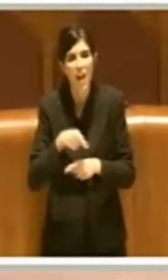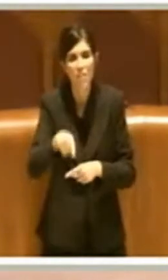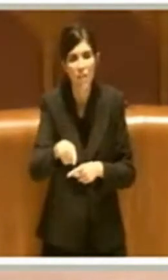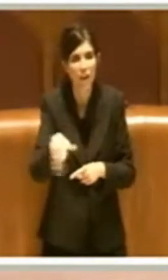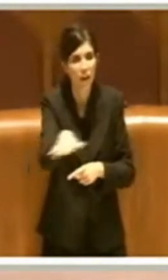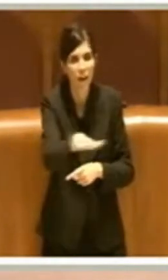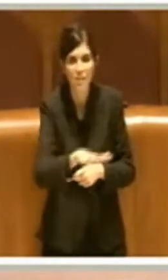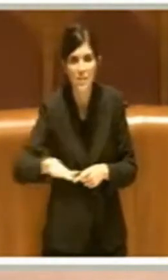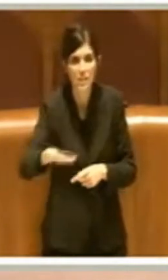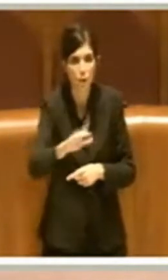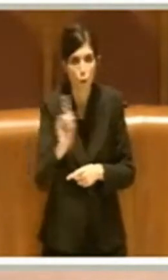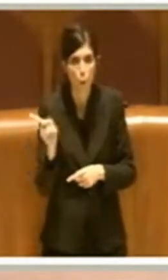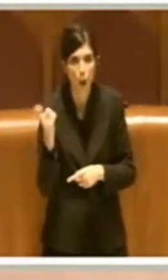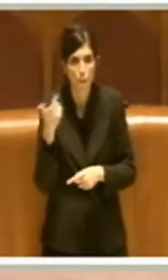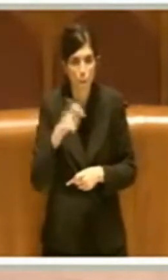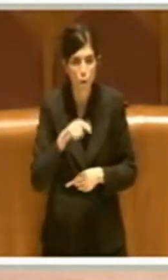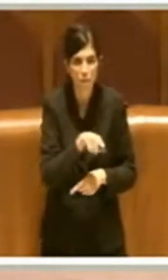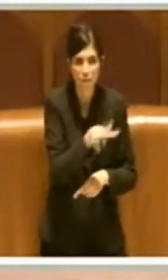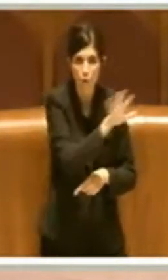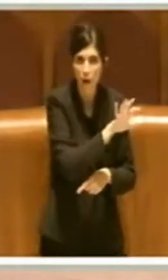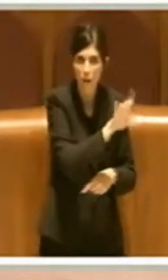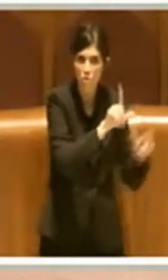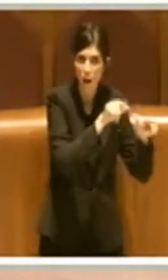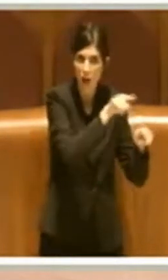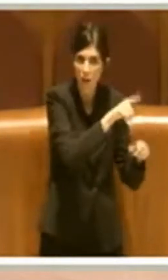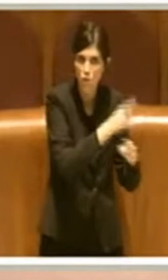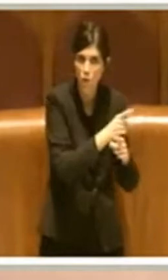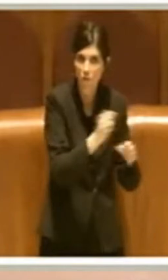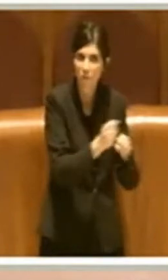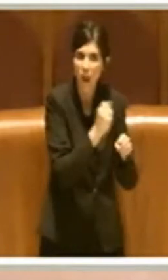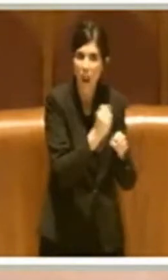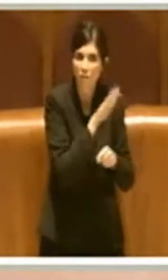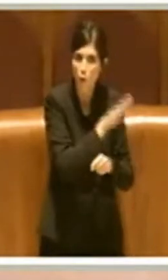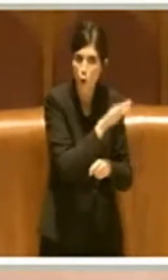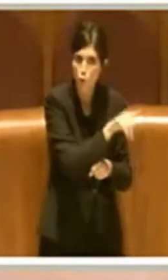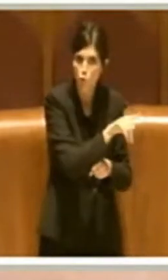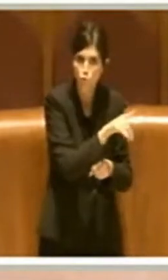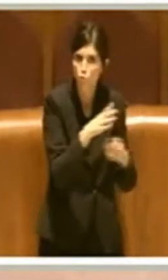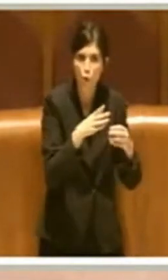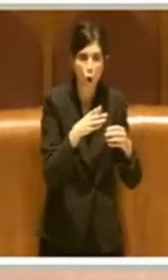Perché c'è una Regione Lazio che doveva fare un lavoro e non l'ha fatto. Per cui, sì,